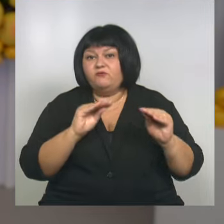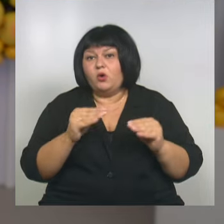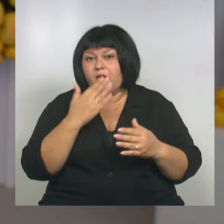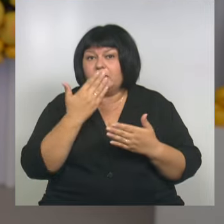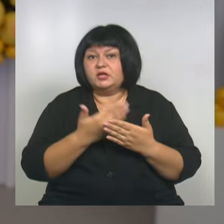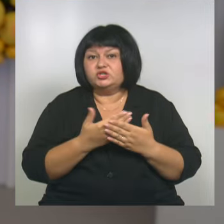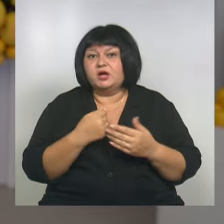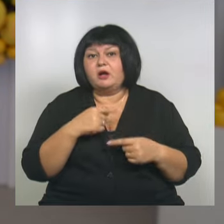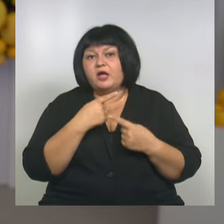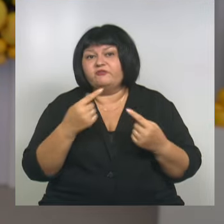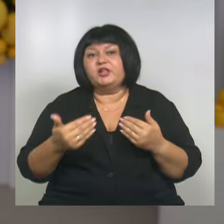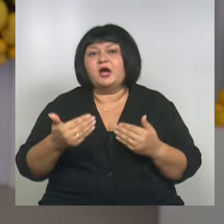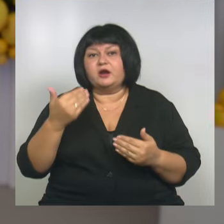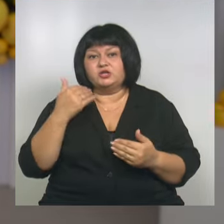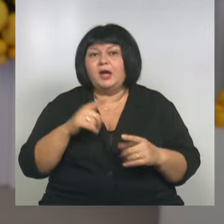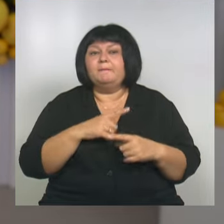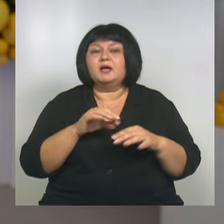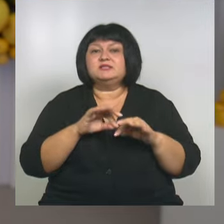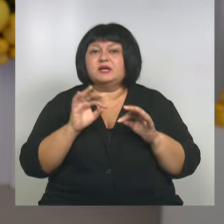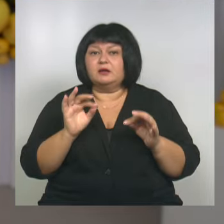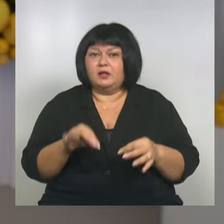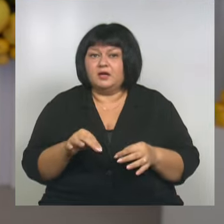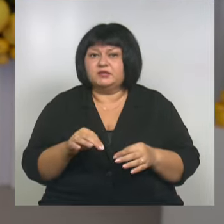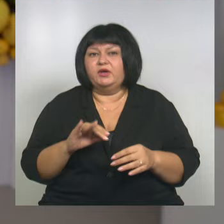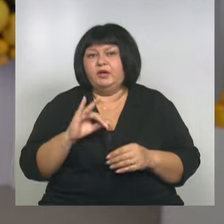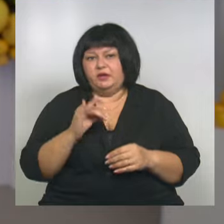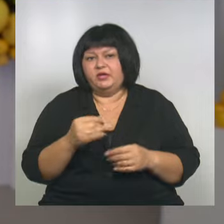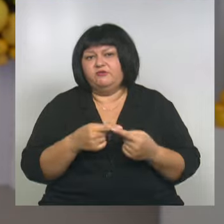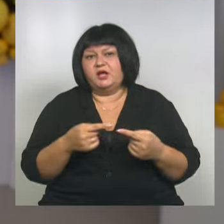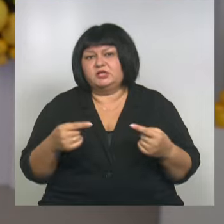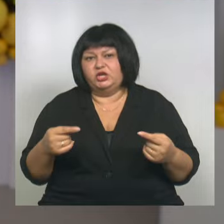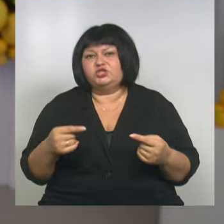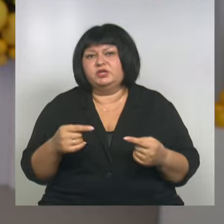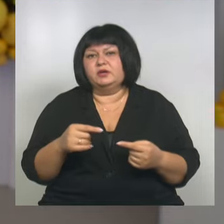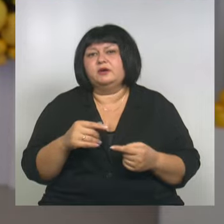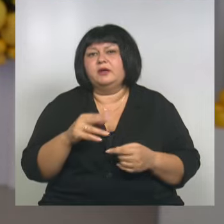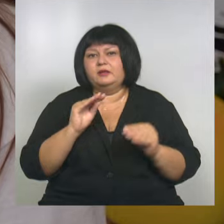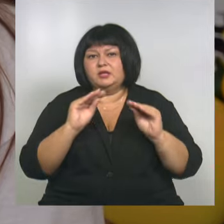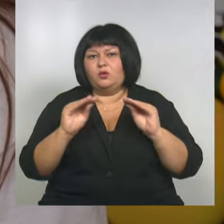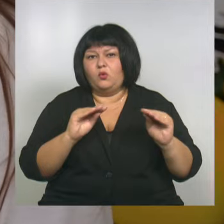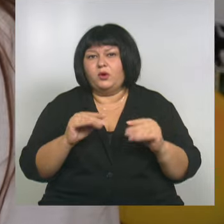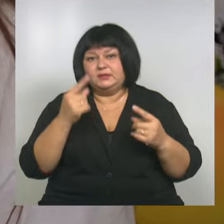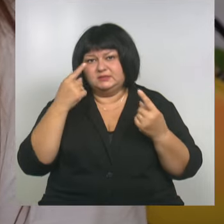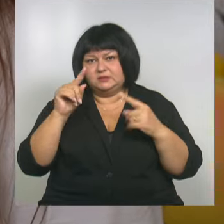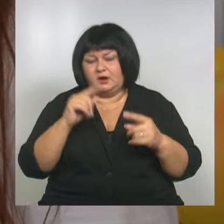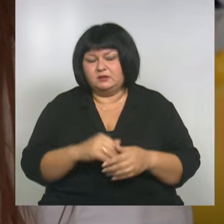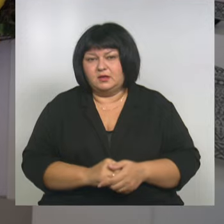как я уже говорила ранее, и в мастер-классах, и в различных элементах декора и дизайна.